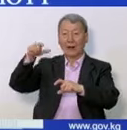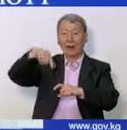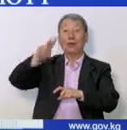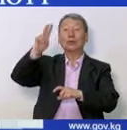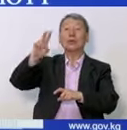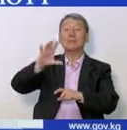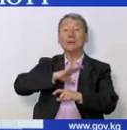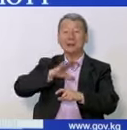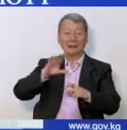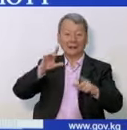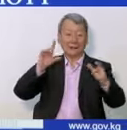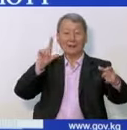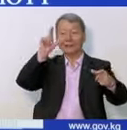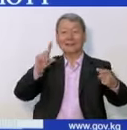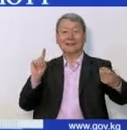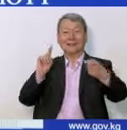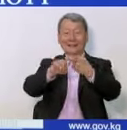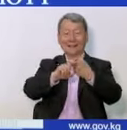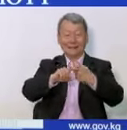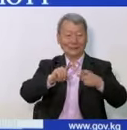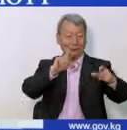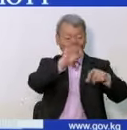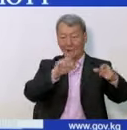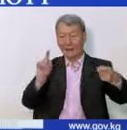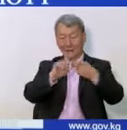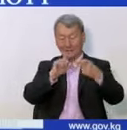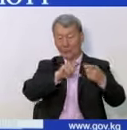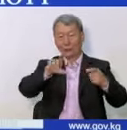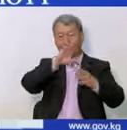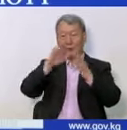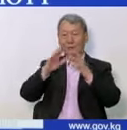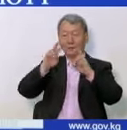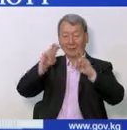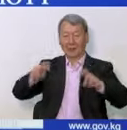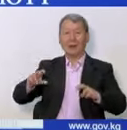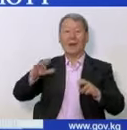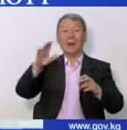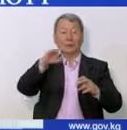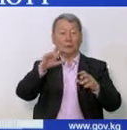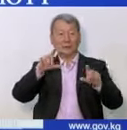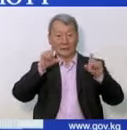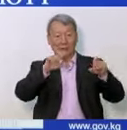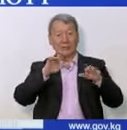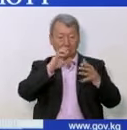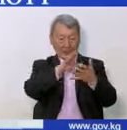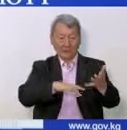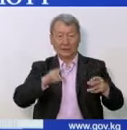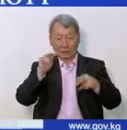которые были в контакте с подтвержденными случаями COVID-19. Обсервационные мероприятия продолжаются.